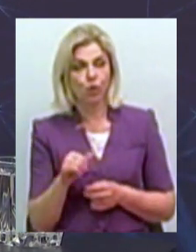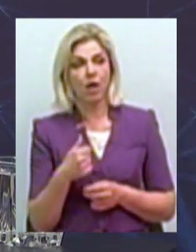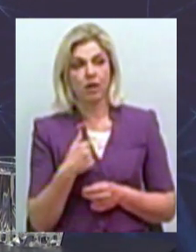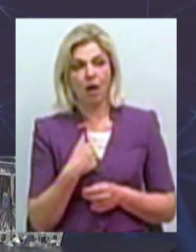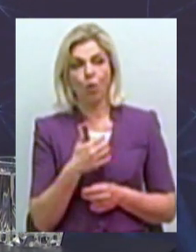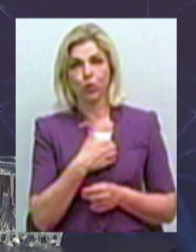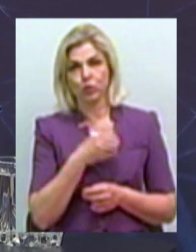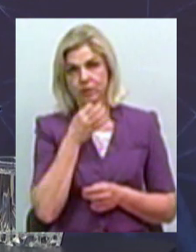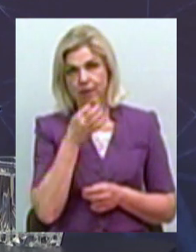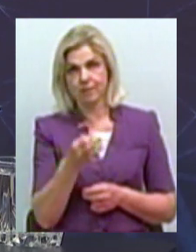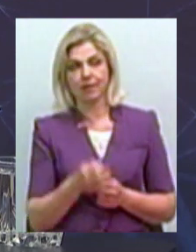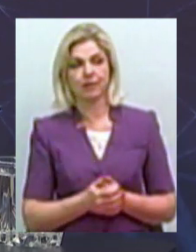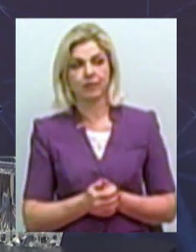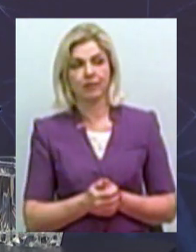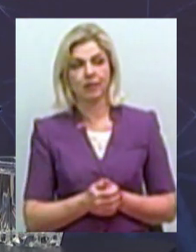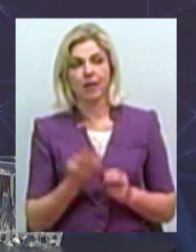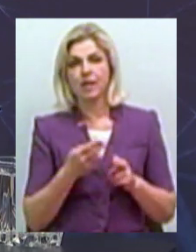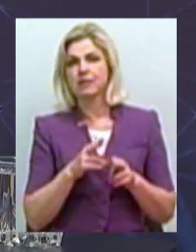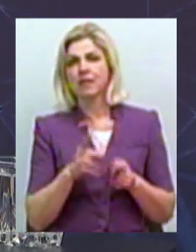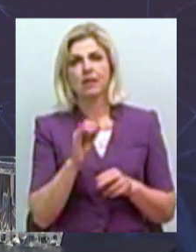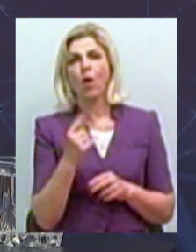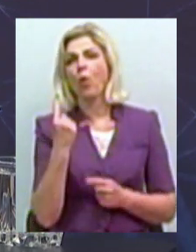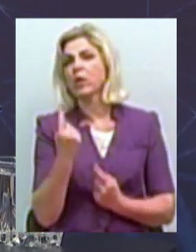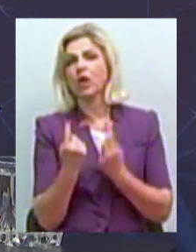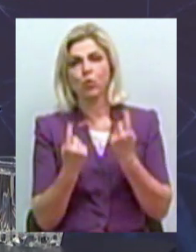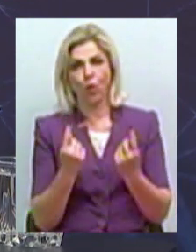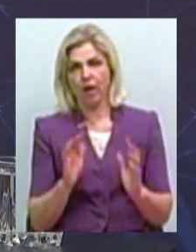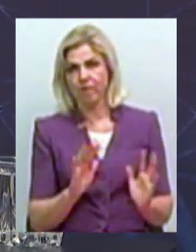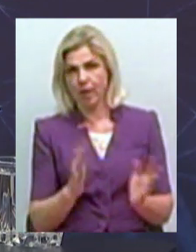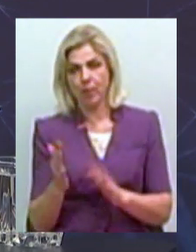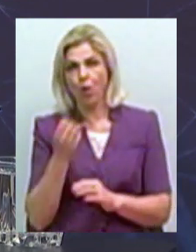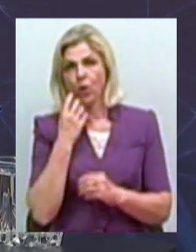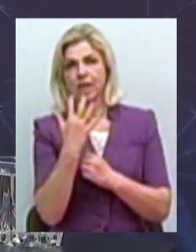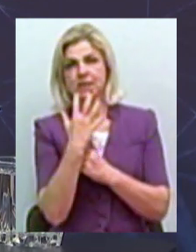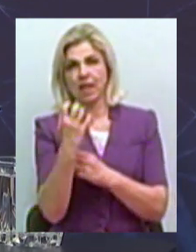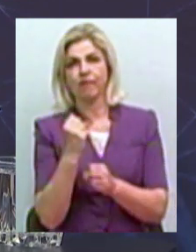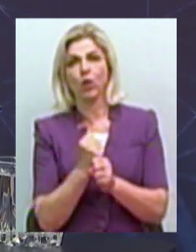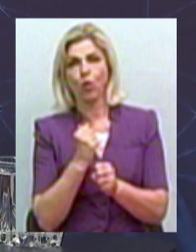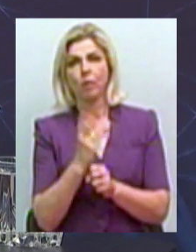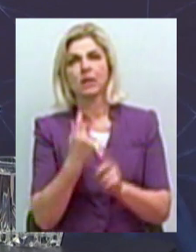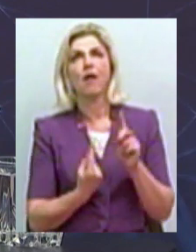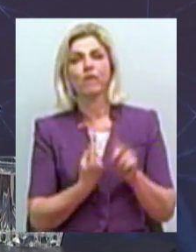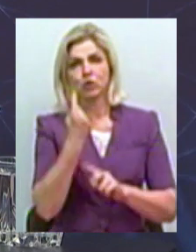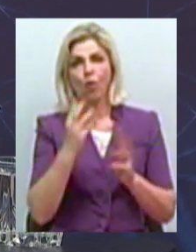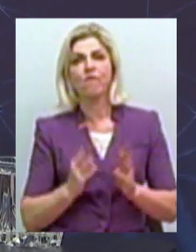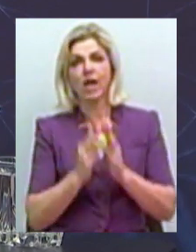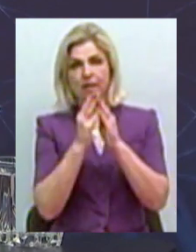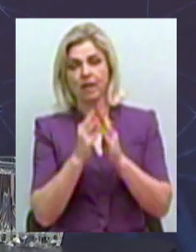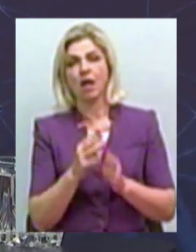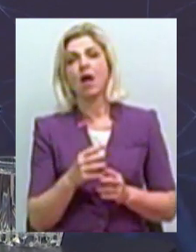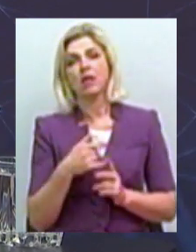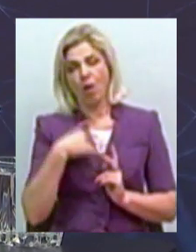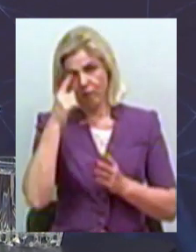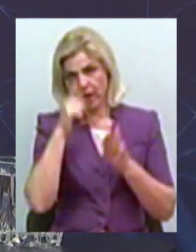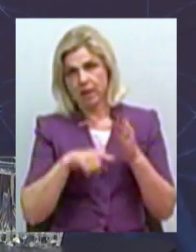до речі, хочу сказати, це не поодинокий випадок, коли селфі робили на високовольтній вежі. Я впевнена,